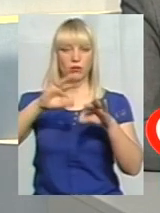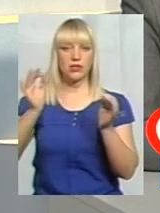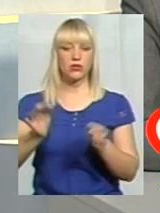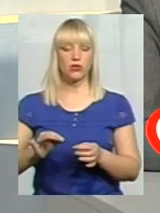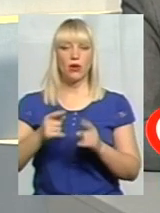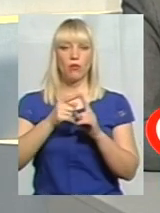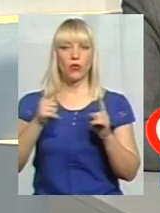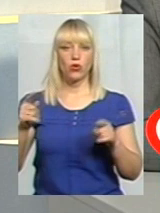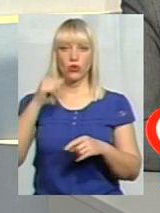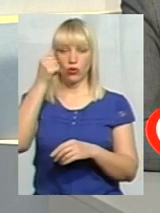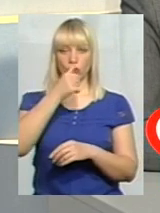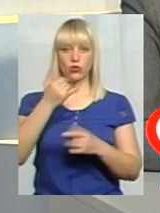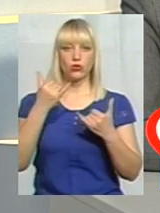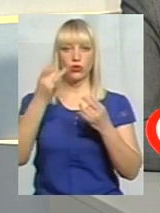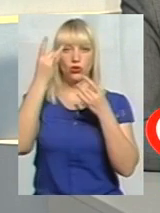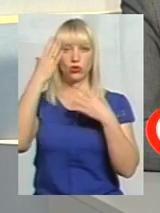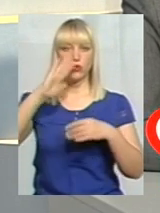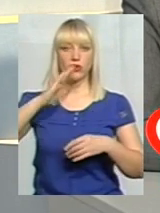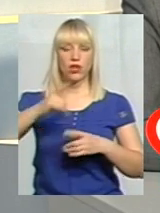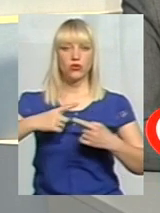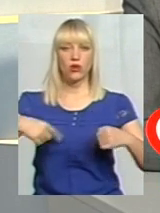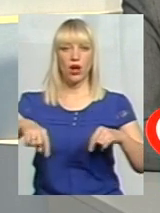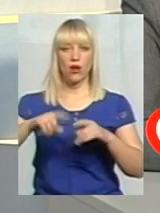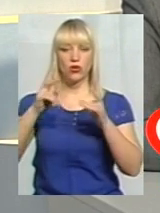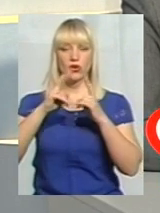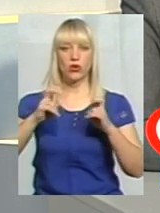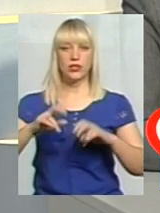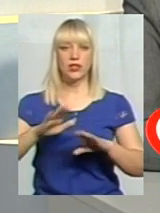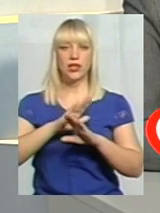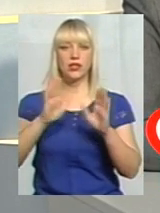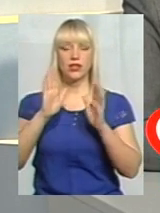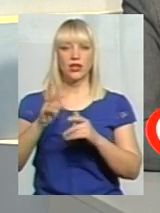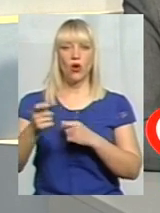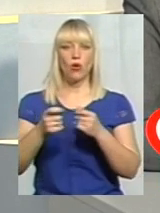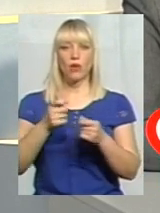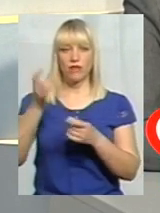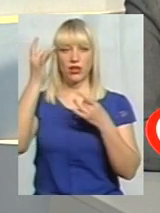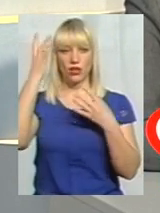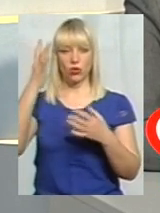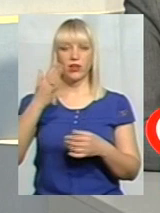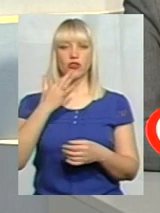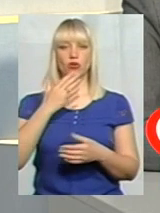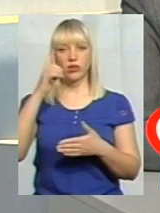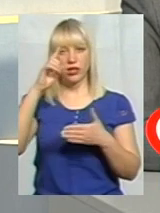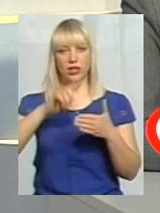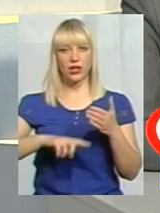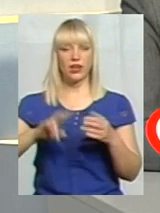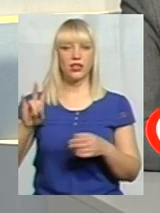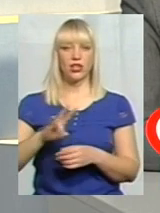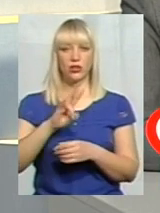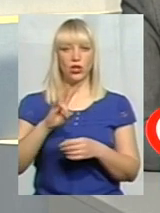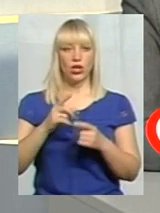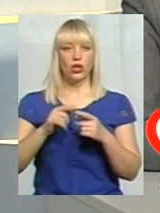Сьогодні культуру нашої галузі ми розглядаємо не тільки через призму управління культури, національності релігій та туризму Хмельницької обласної держави